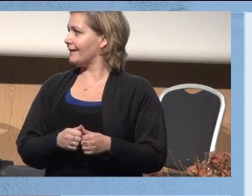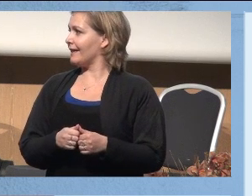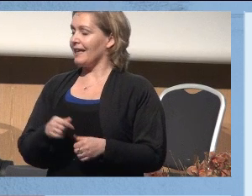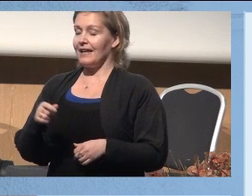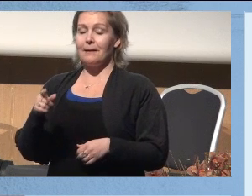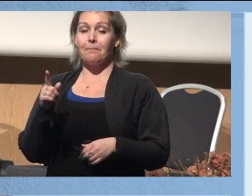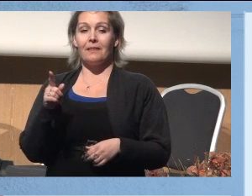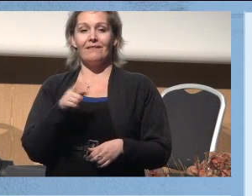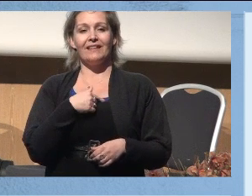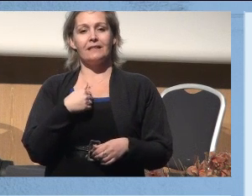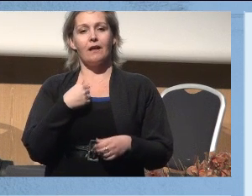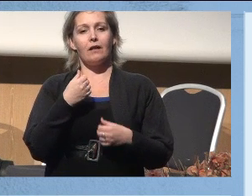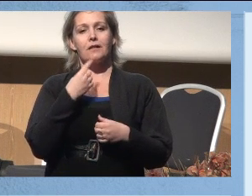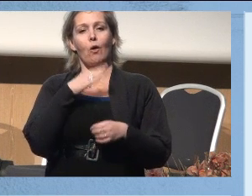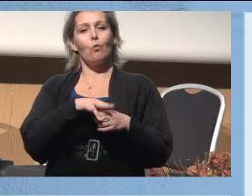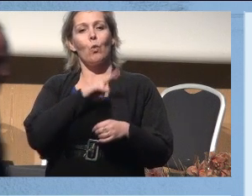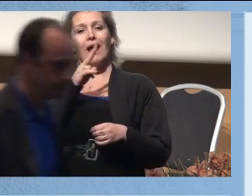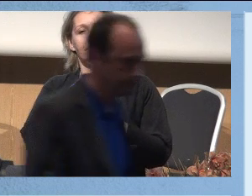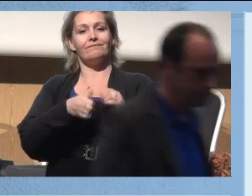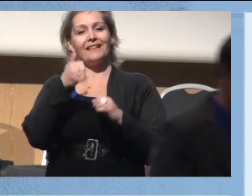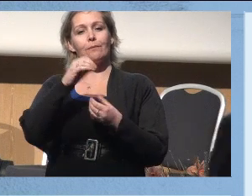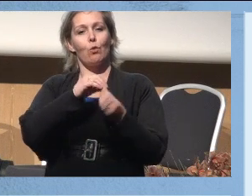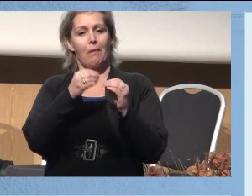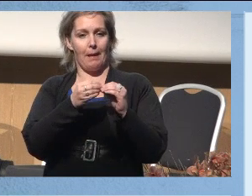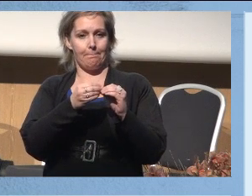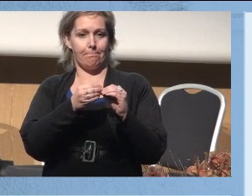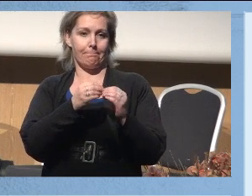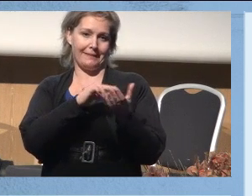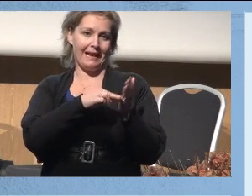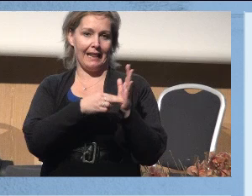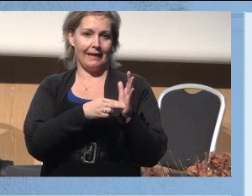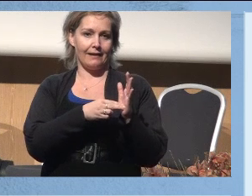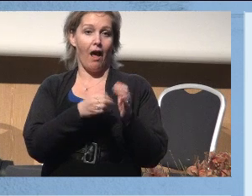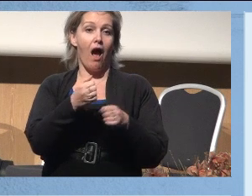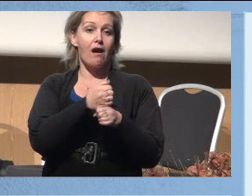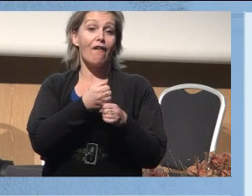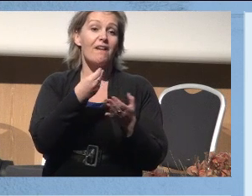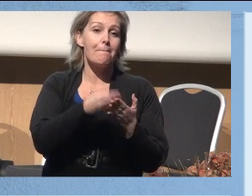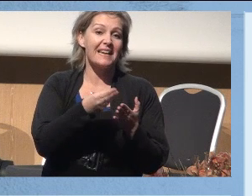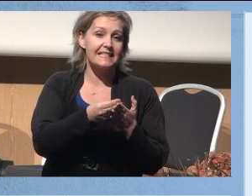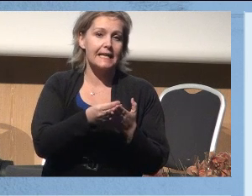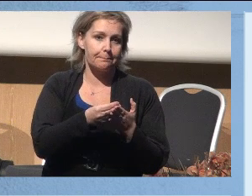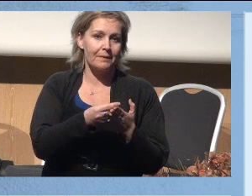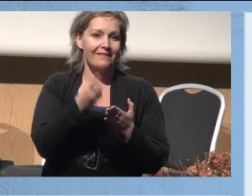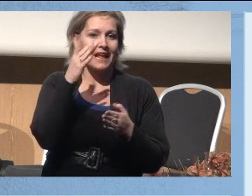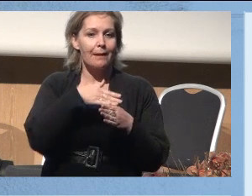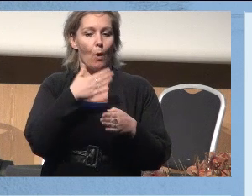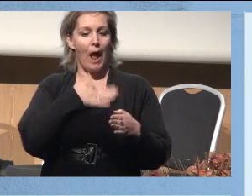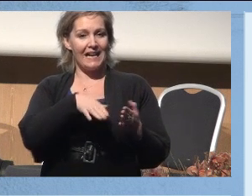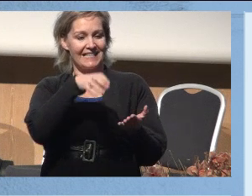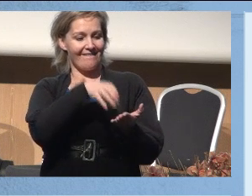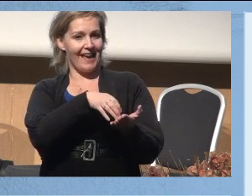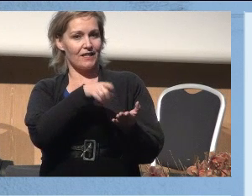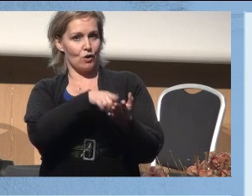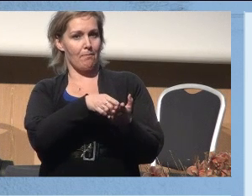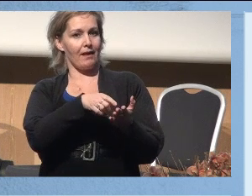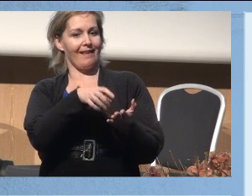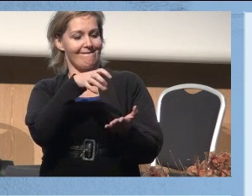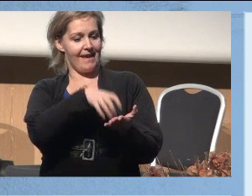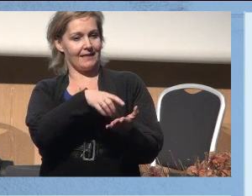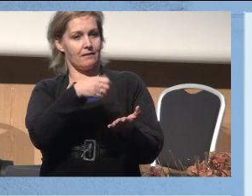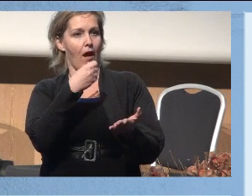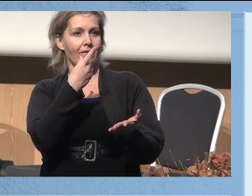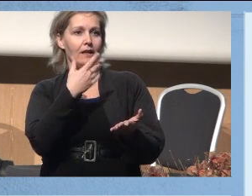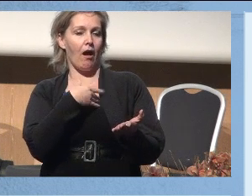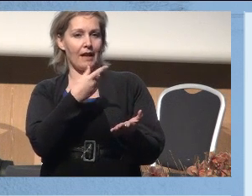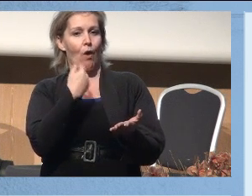Vi skal befatte oss med noen helt sentrale problemstillinger, kaffepriser. Vi skal tenke litt på helsevesenet, som er et vesen som av